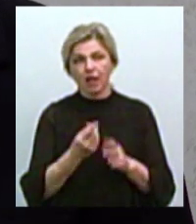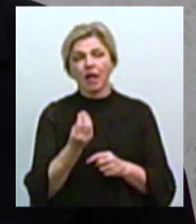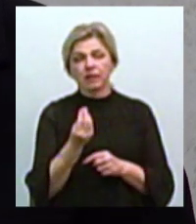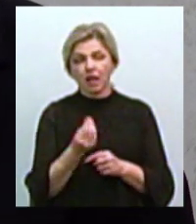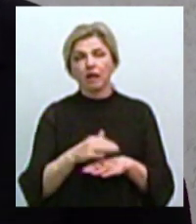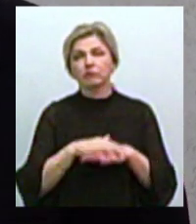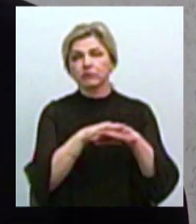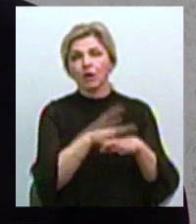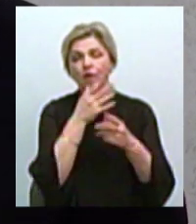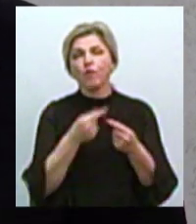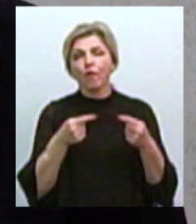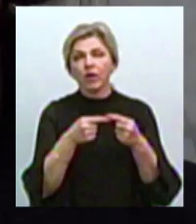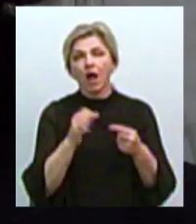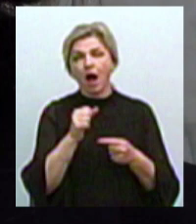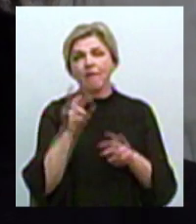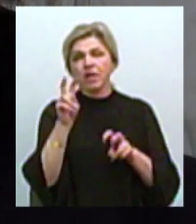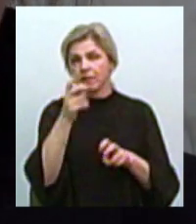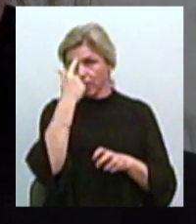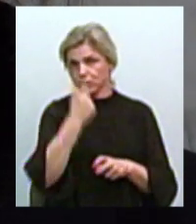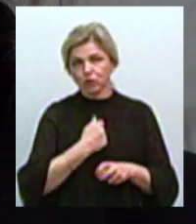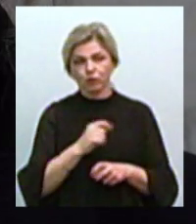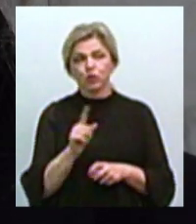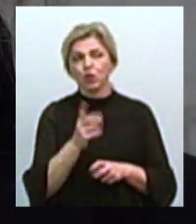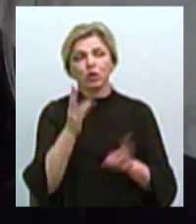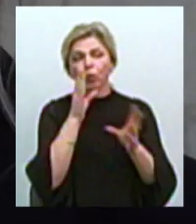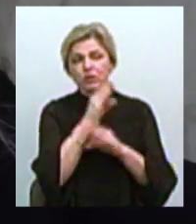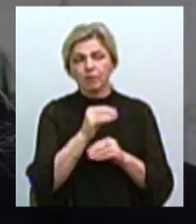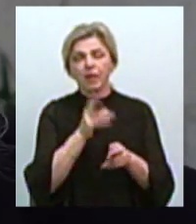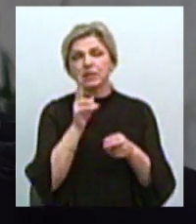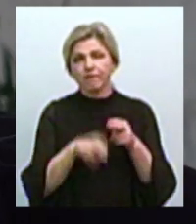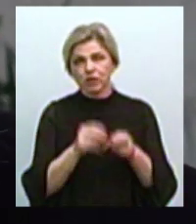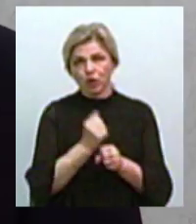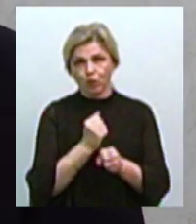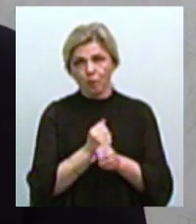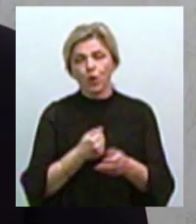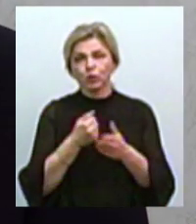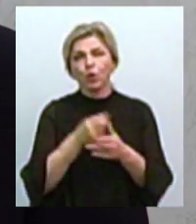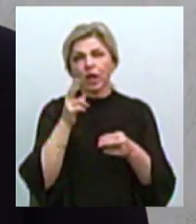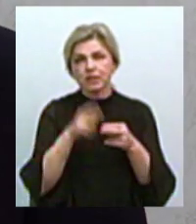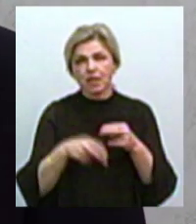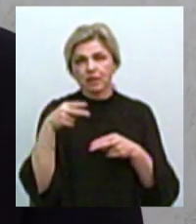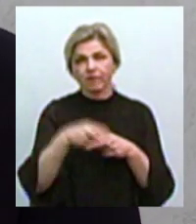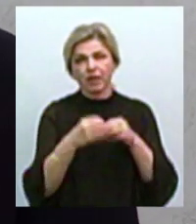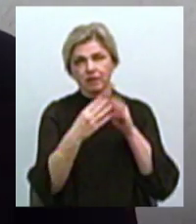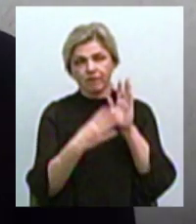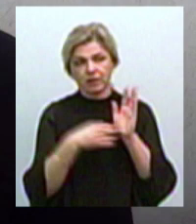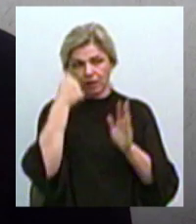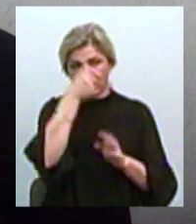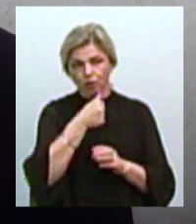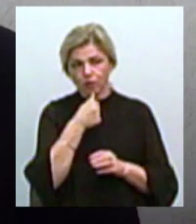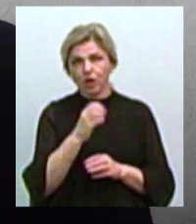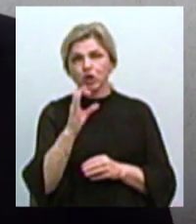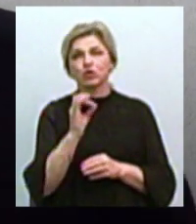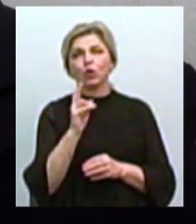своєчасно, а фірма не повідомляла про те, що не встигає завершити роботи до кінця 2019 року. Строк виконання робіт